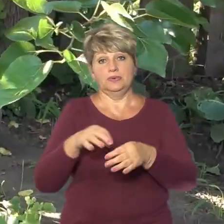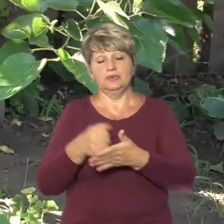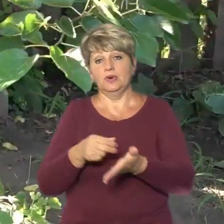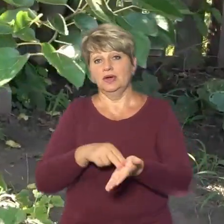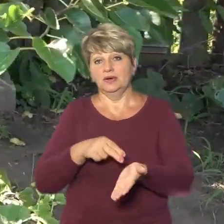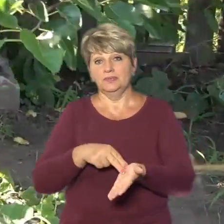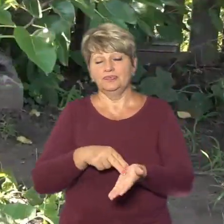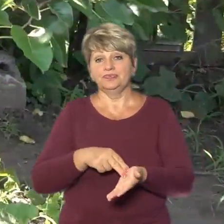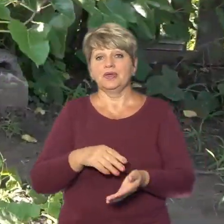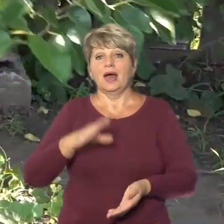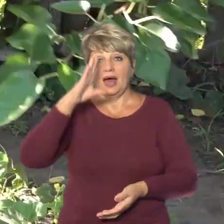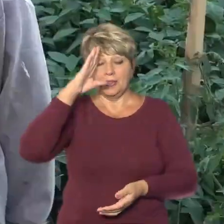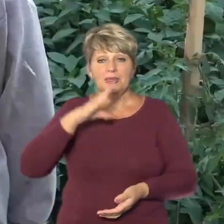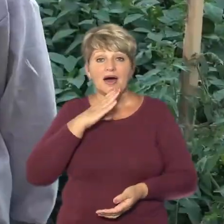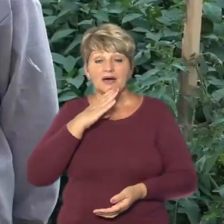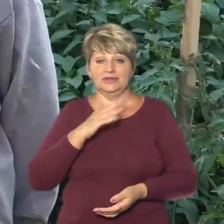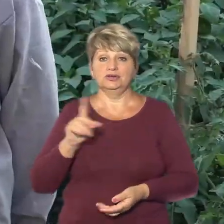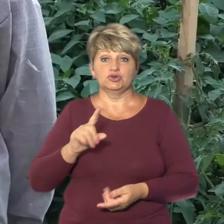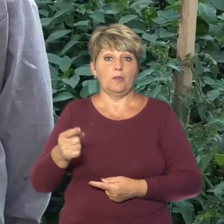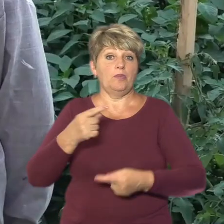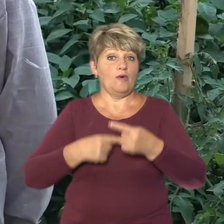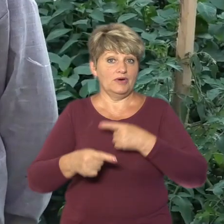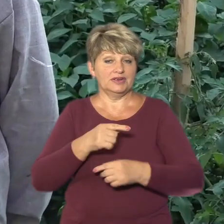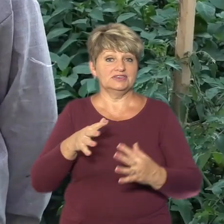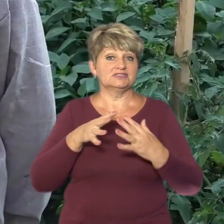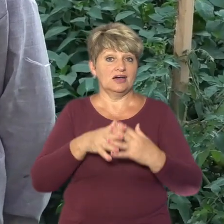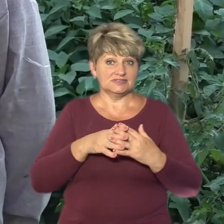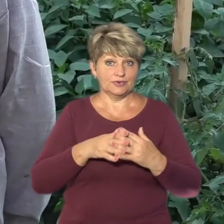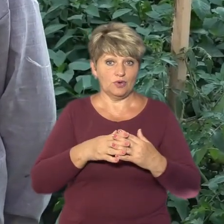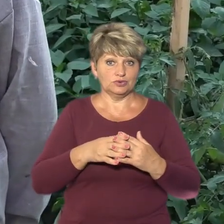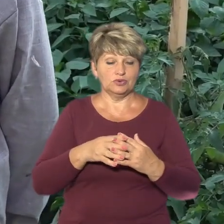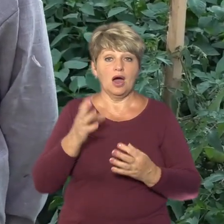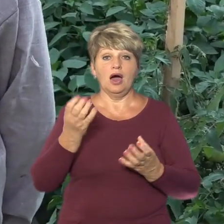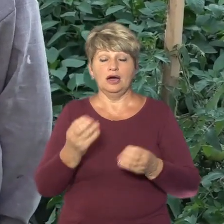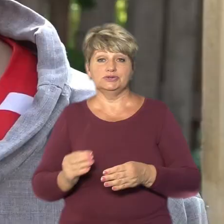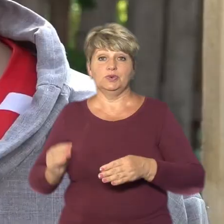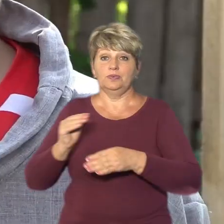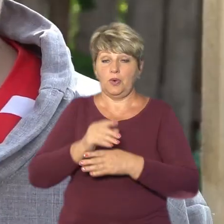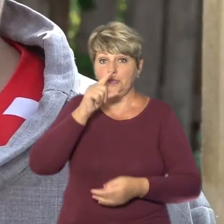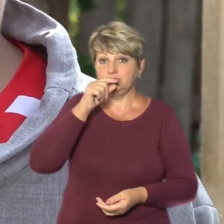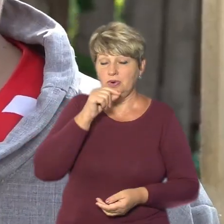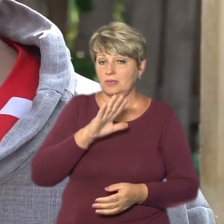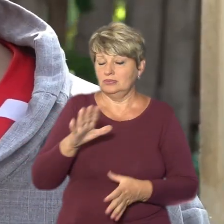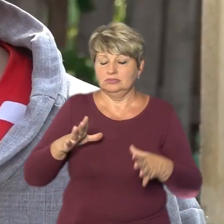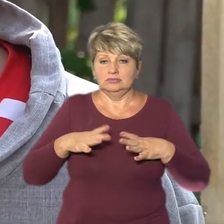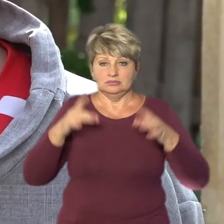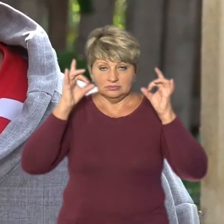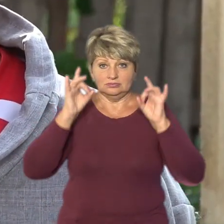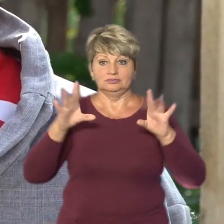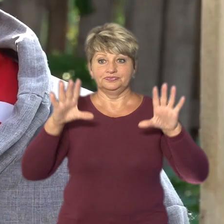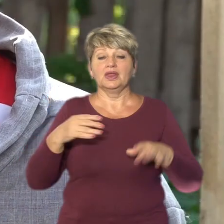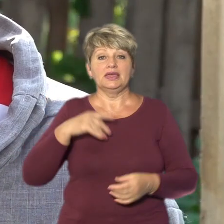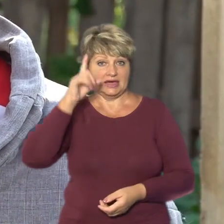тато повернеться з фронту не сам, а з бджолами, точно не очікував, розповідає син Ярослав. Пізно було, я чекав дуже папу.